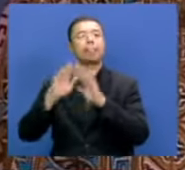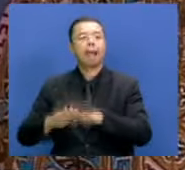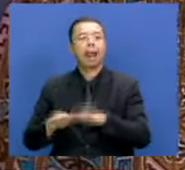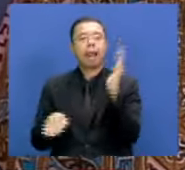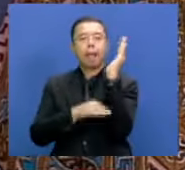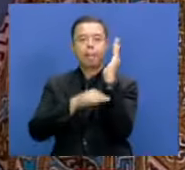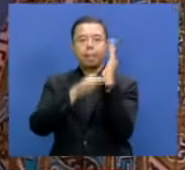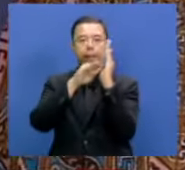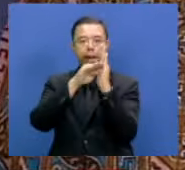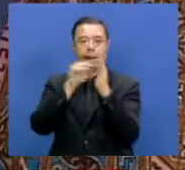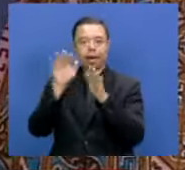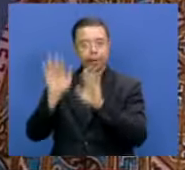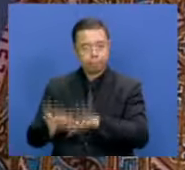Prinsipnya itu.